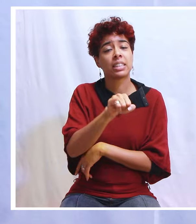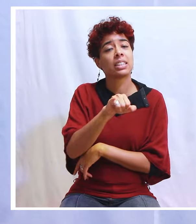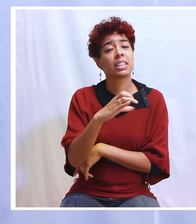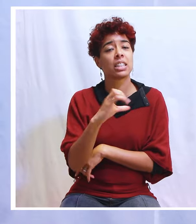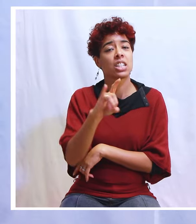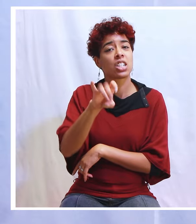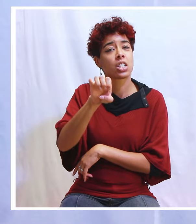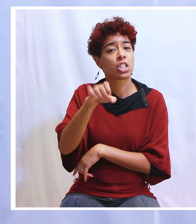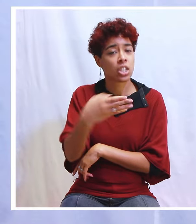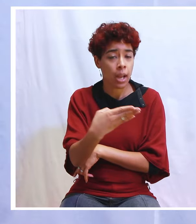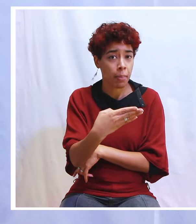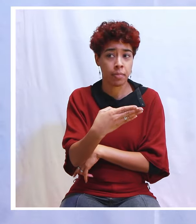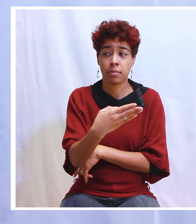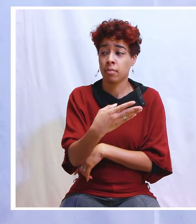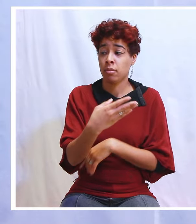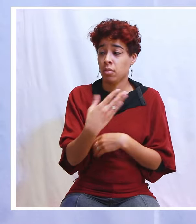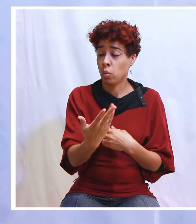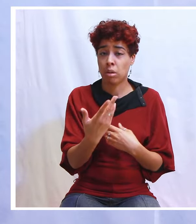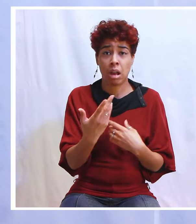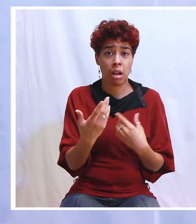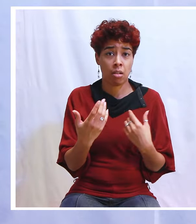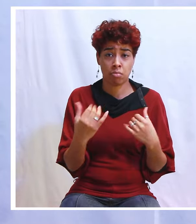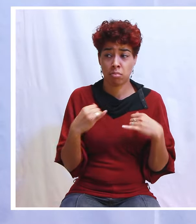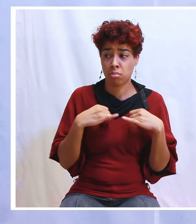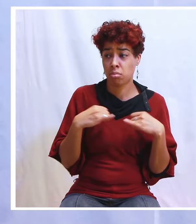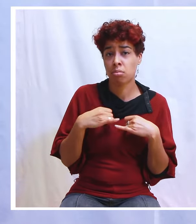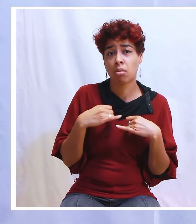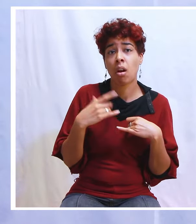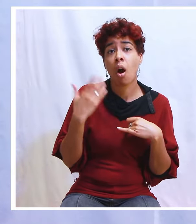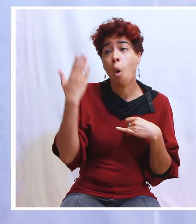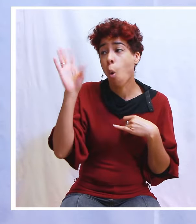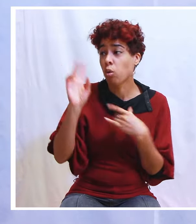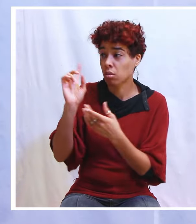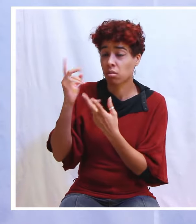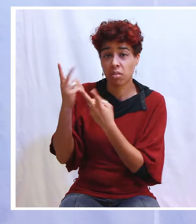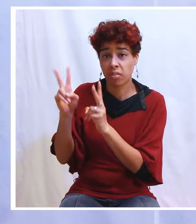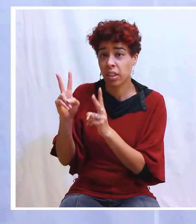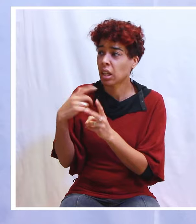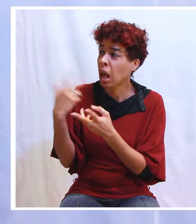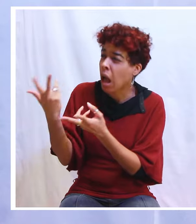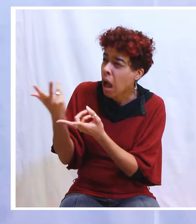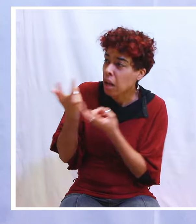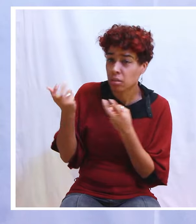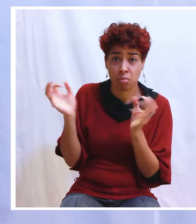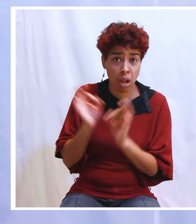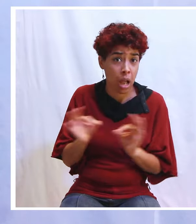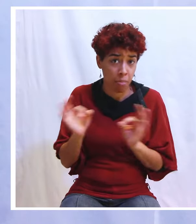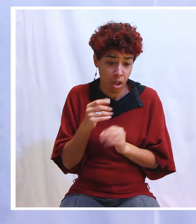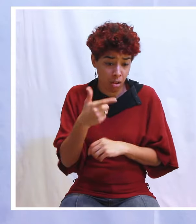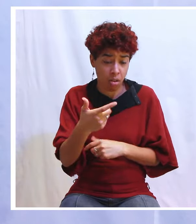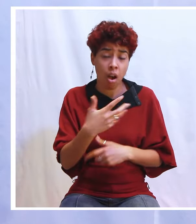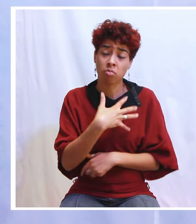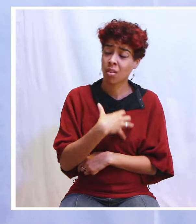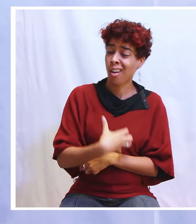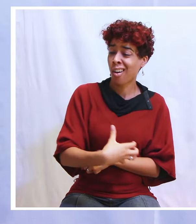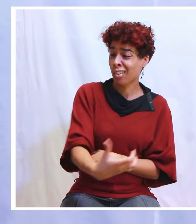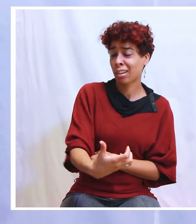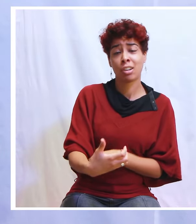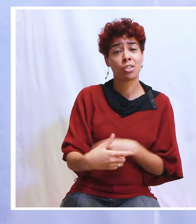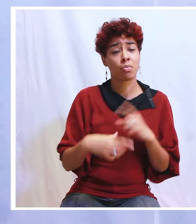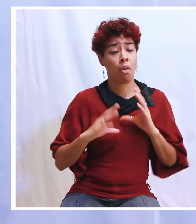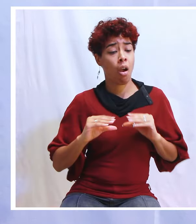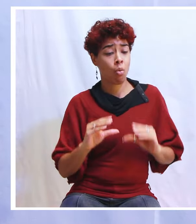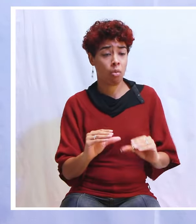affaires. Il n'y avait rien qui pouvait le pousser à aller ailleurs. Il n a rien qui pouvait l'attirer ailleurs. Il était en train de s'enrichir à cet endroit-là.